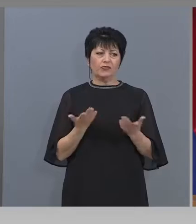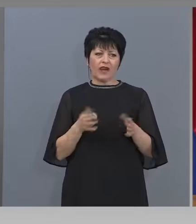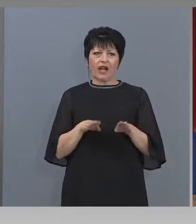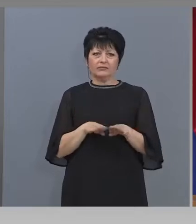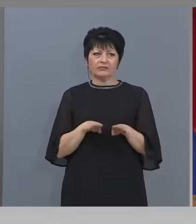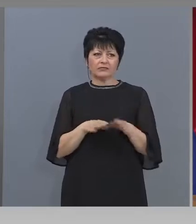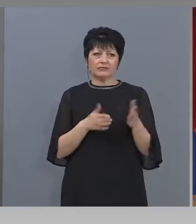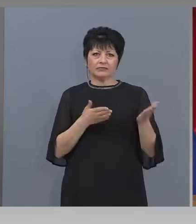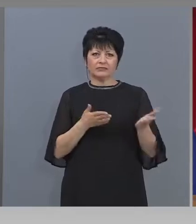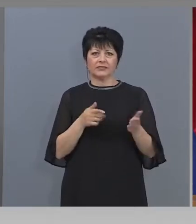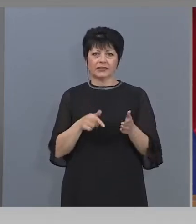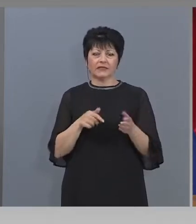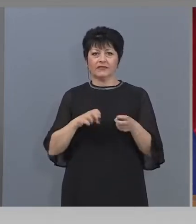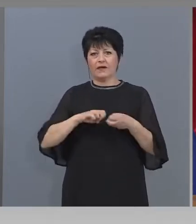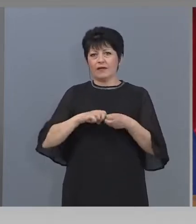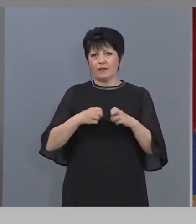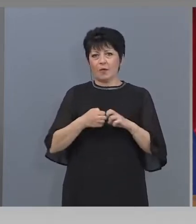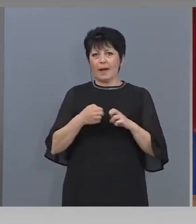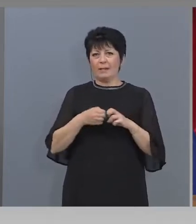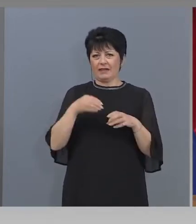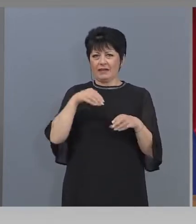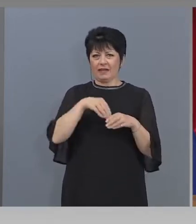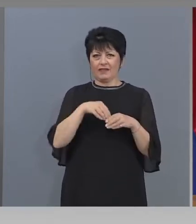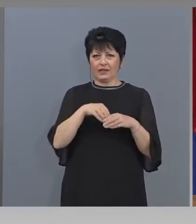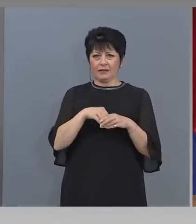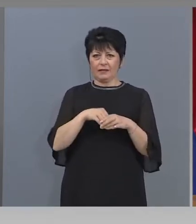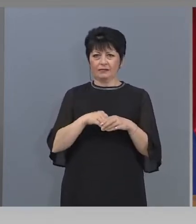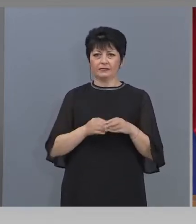проблемите вътре. А